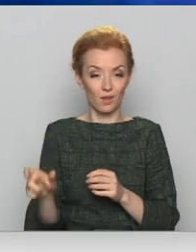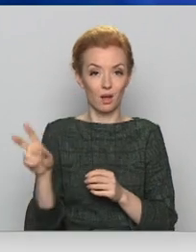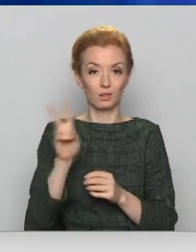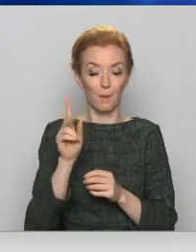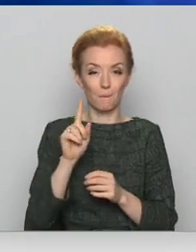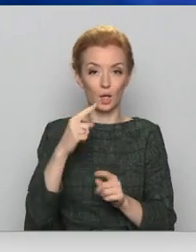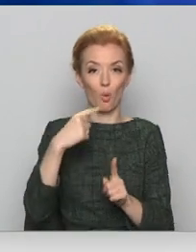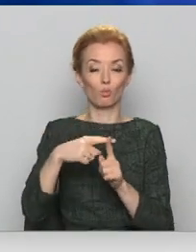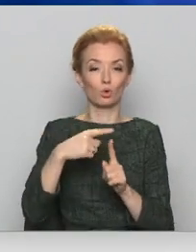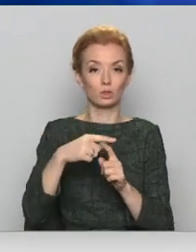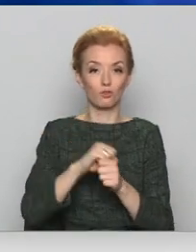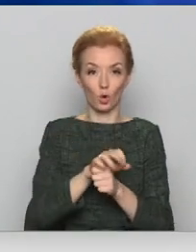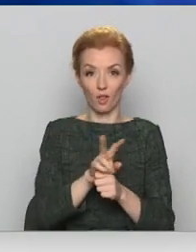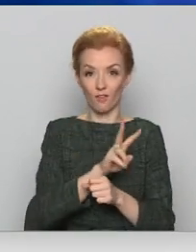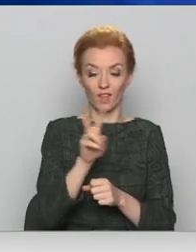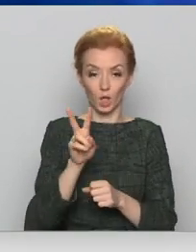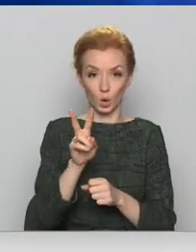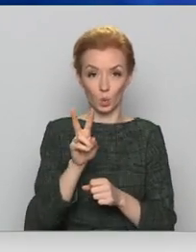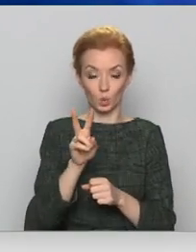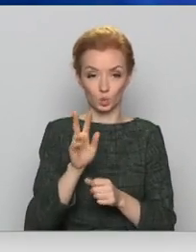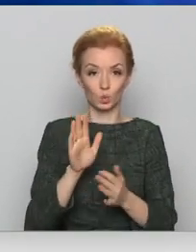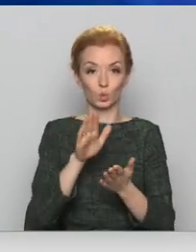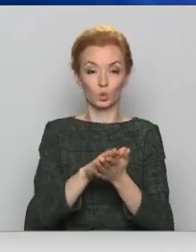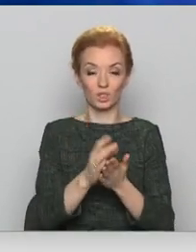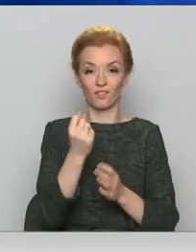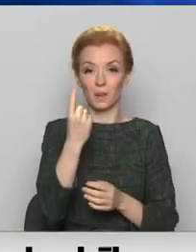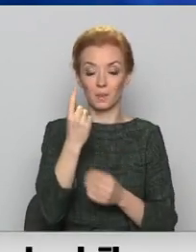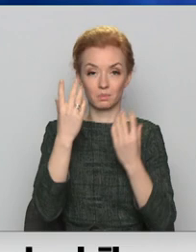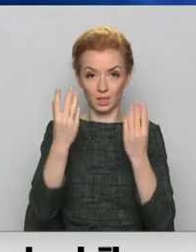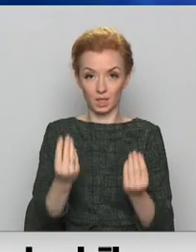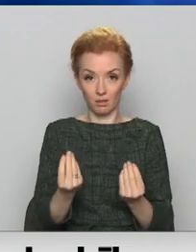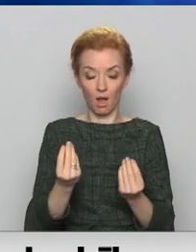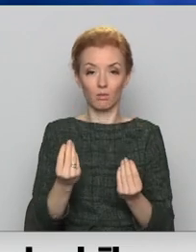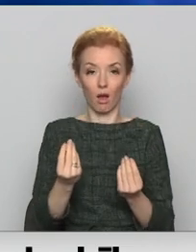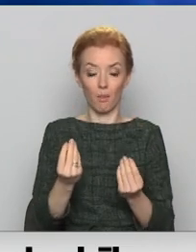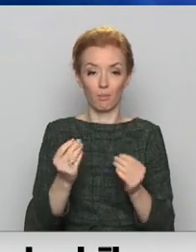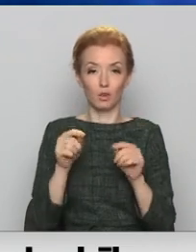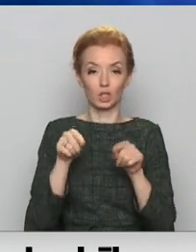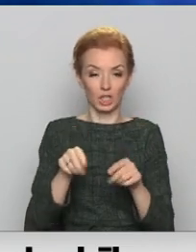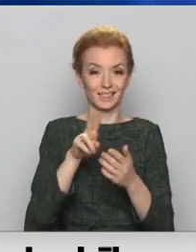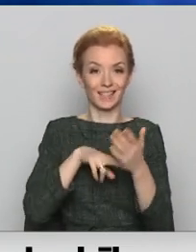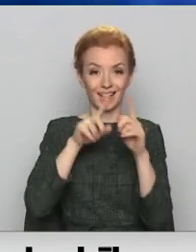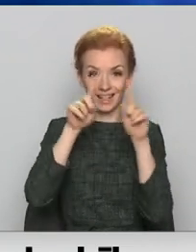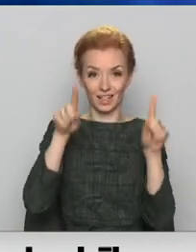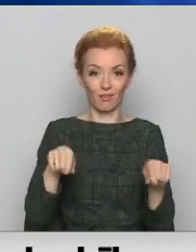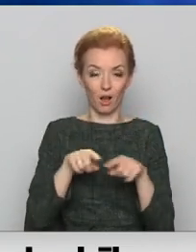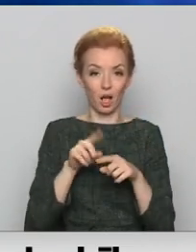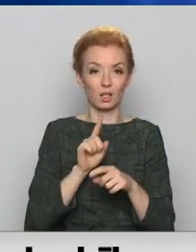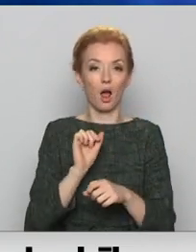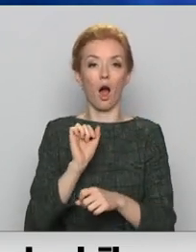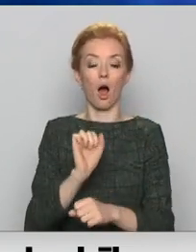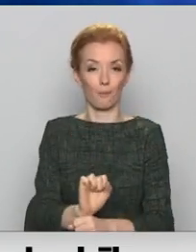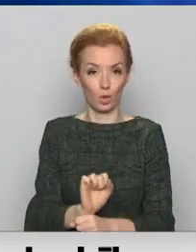ir pozitīvs COVID tests, tiem uz 11 dienām šie certifikāti tiek neanulēti, bet